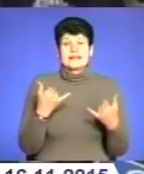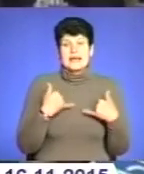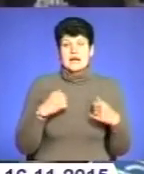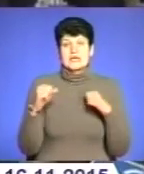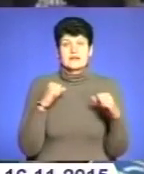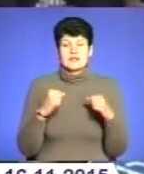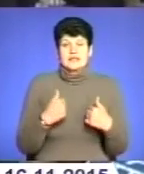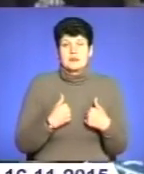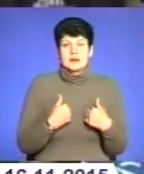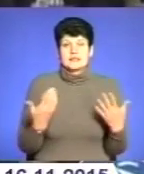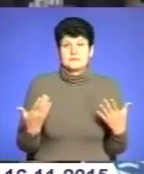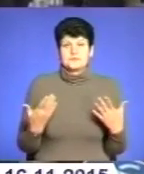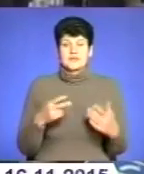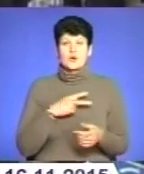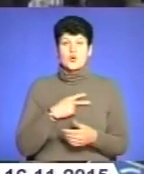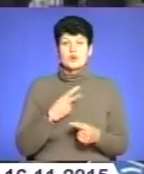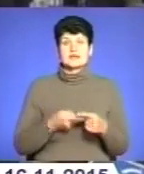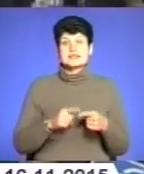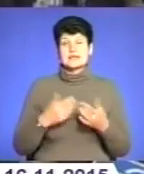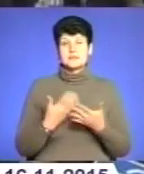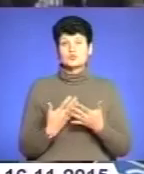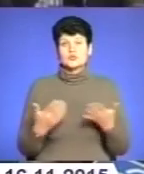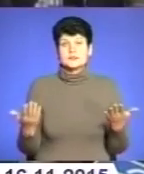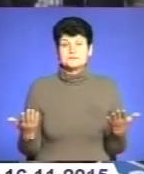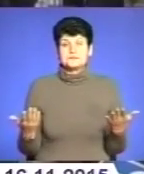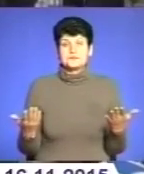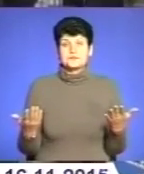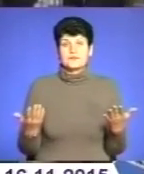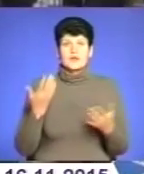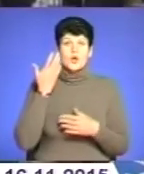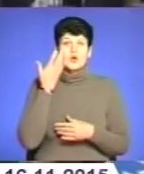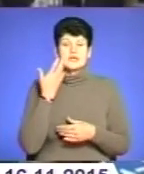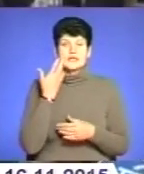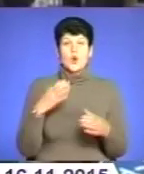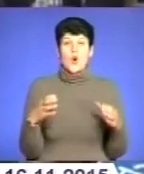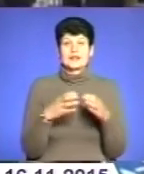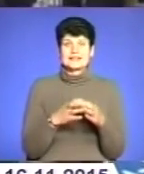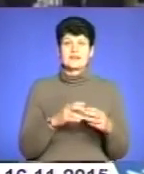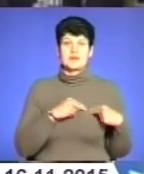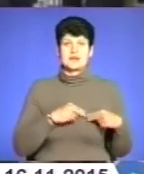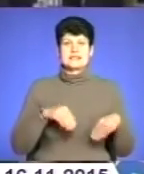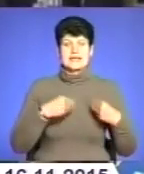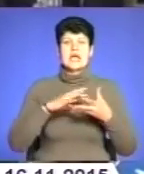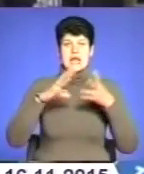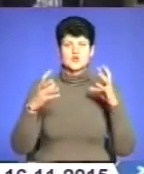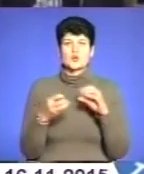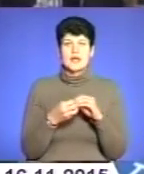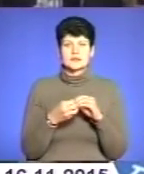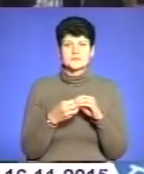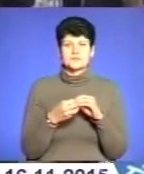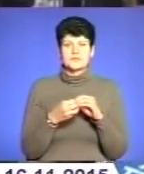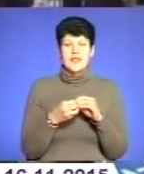мене нагорода, мабуть, коли колективна праця дає результат, а